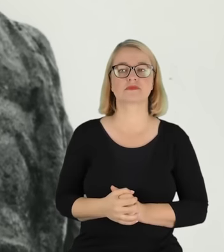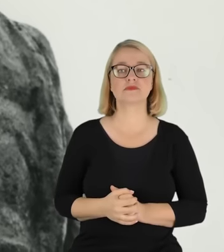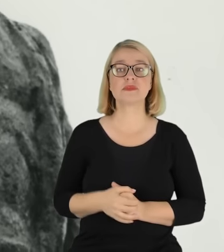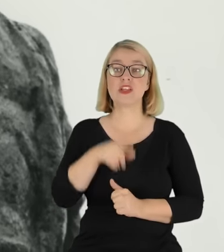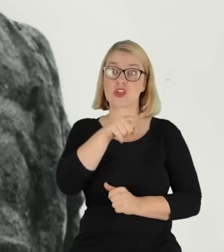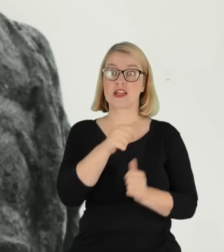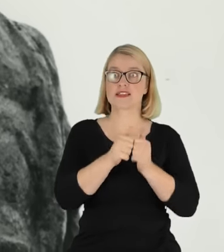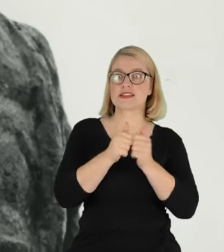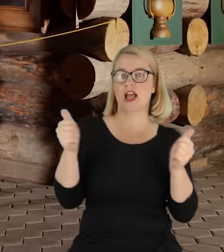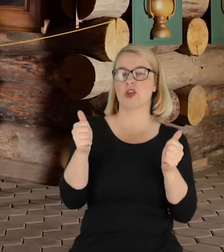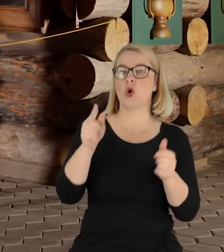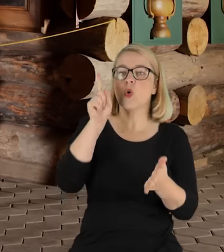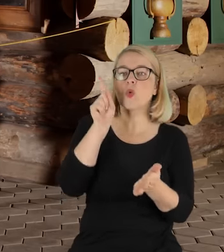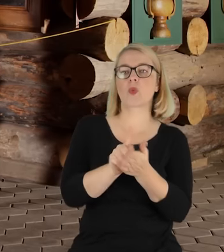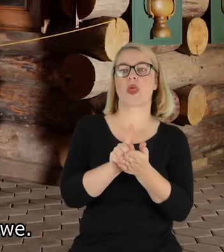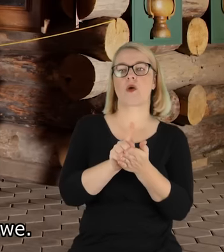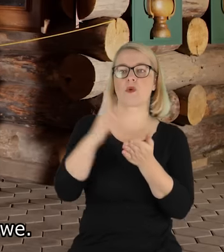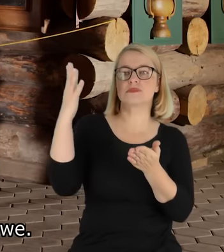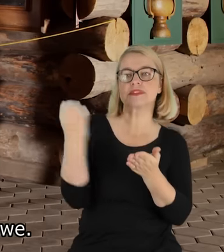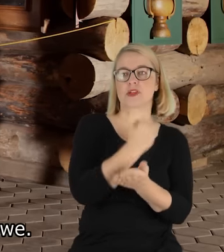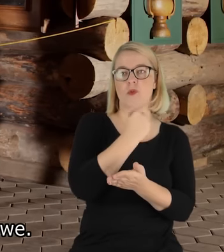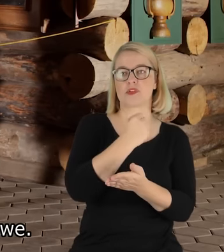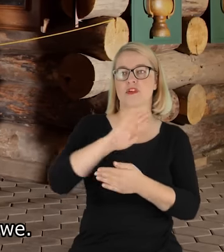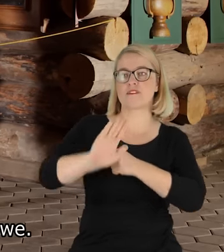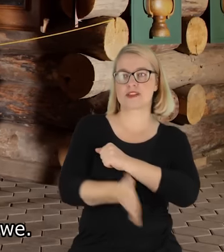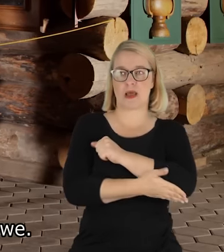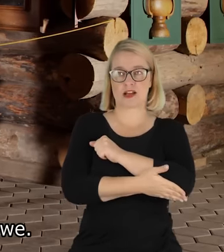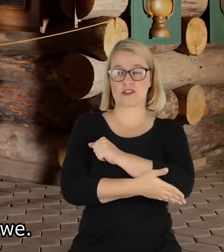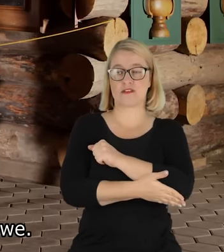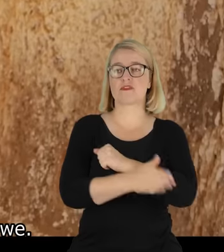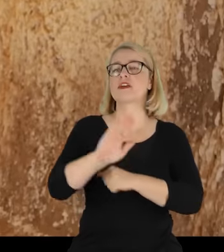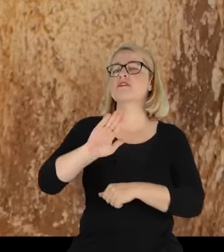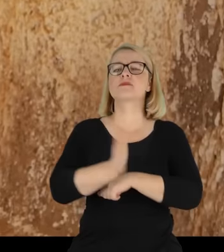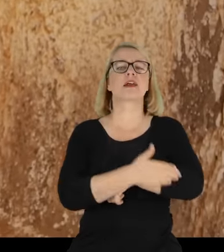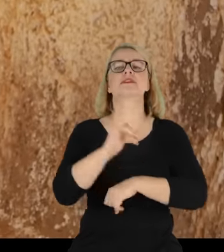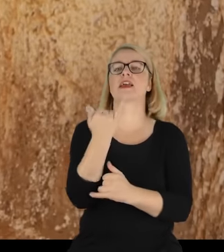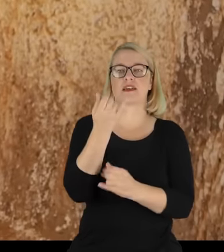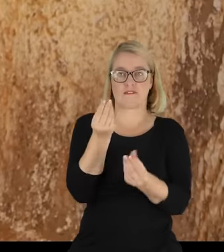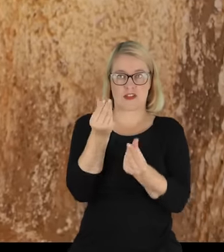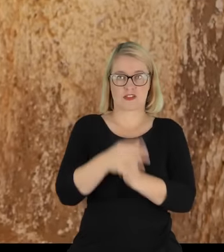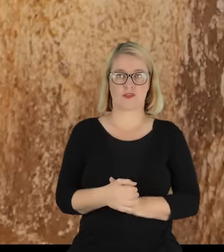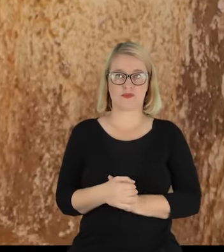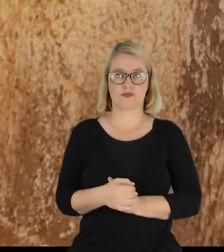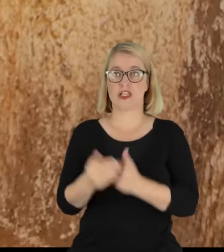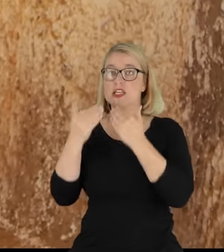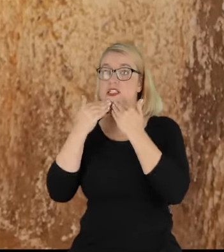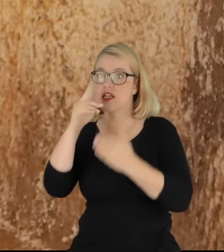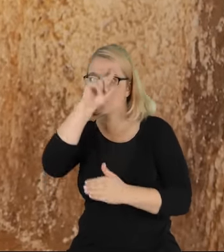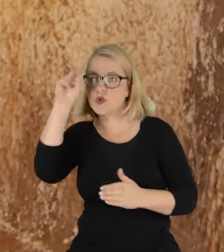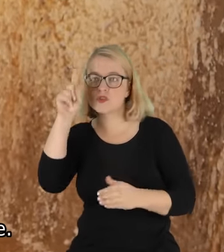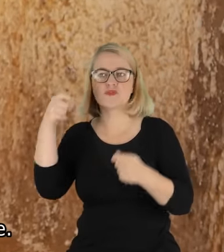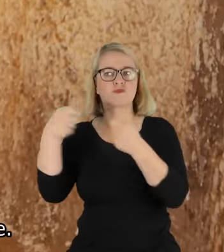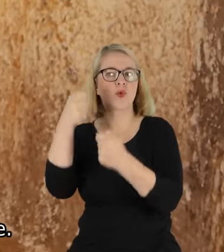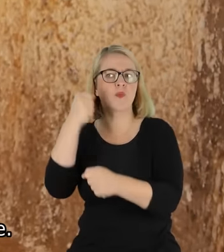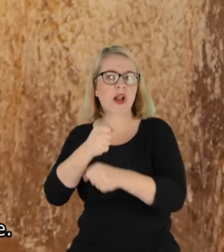Z tym hasłem zdobył wsparcie, wsparcie przede wszystkim finansowe. I dzięki tym ludziom, z którymi współpracował,